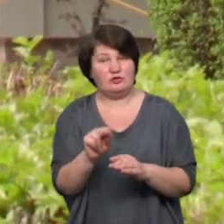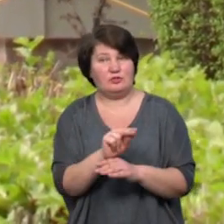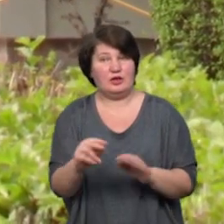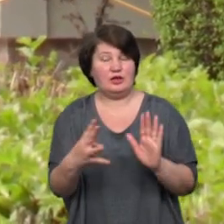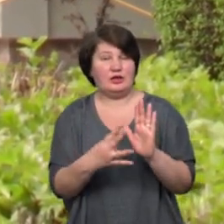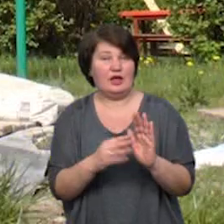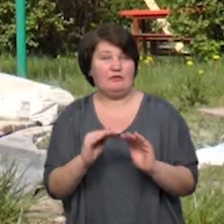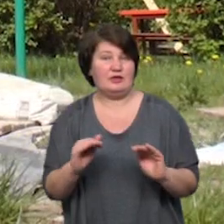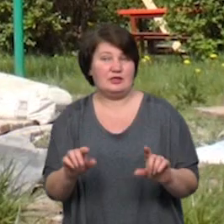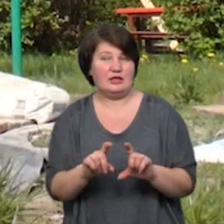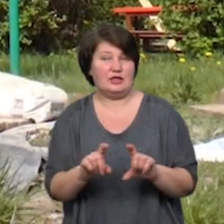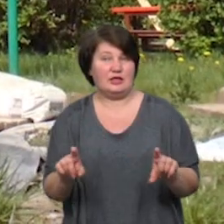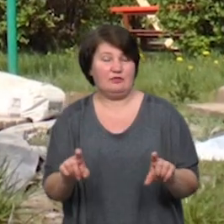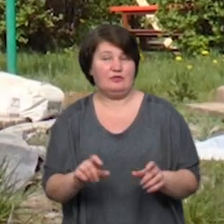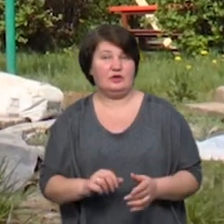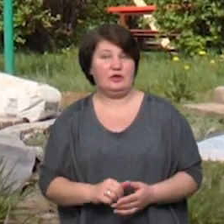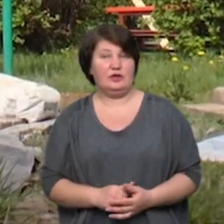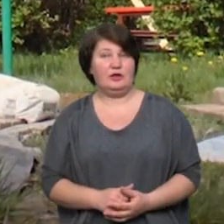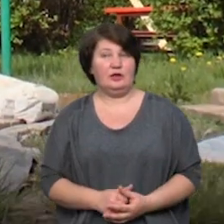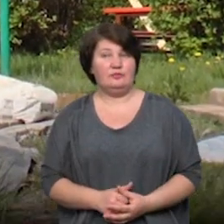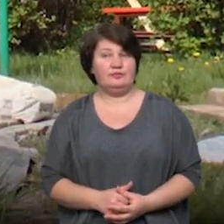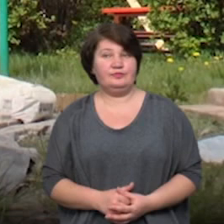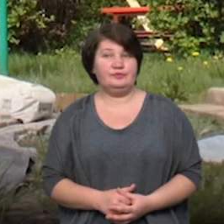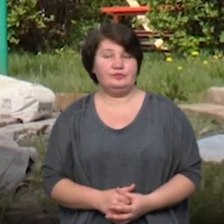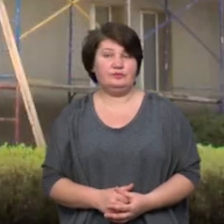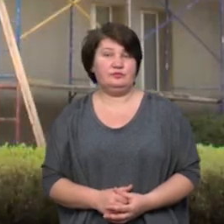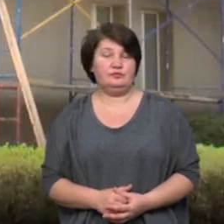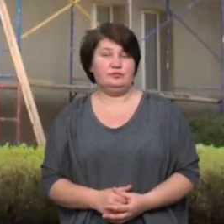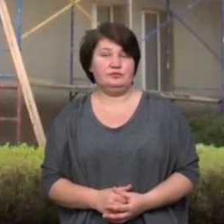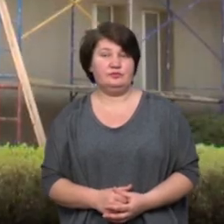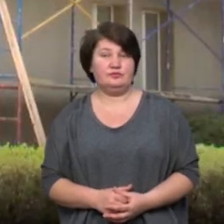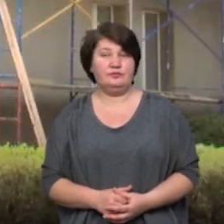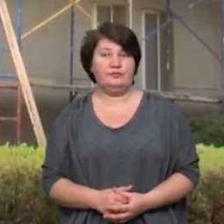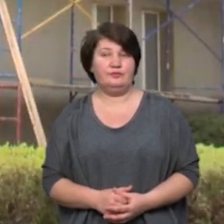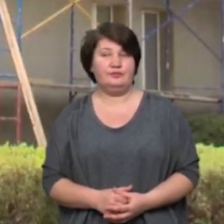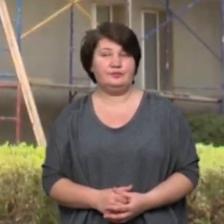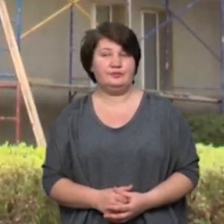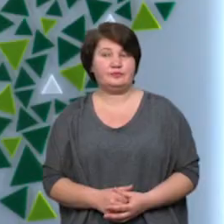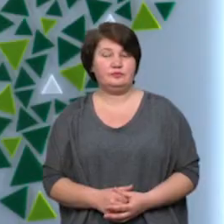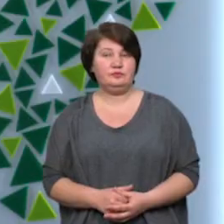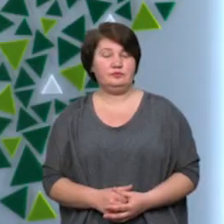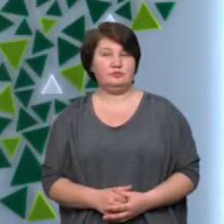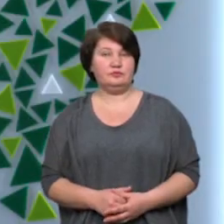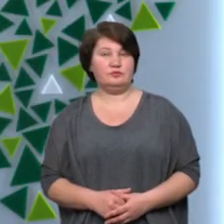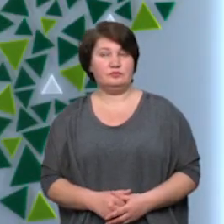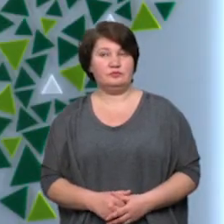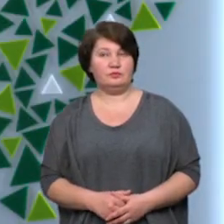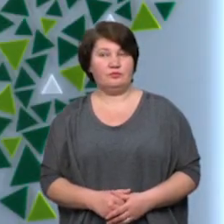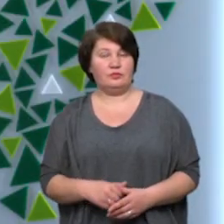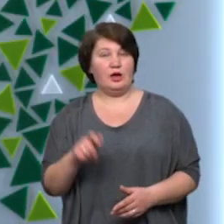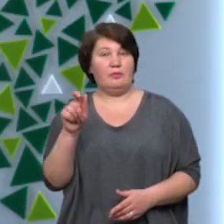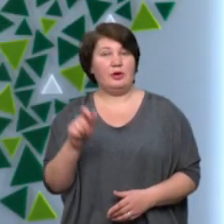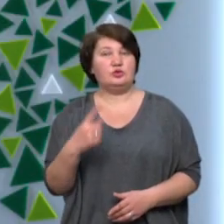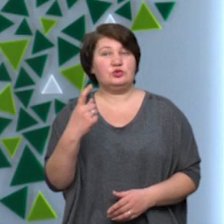дитячих садків. Олександр Букатюк, Олег Ловешкін, новини на Суспільному, Івано-Франківськ. Мешканець